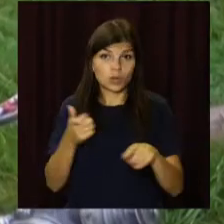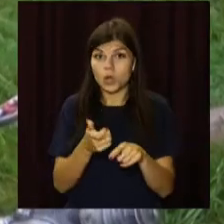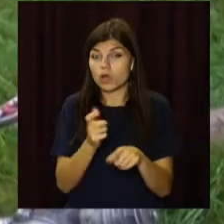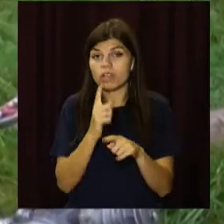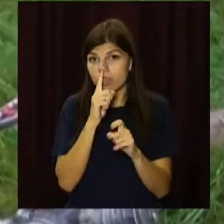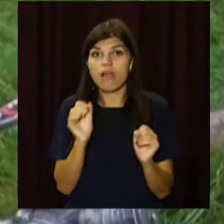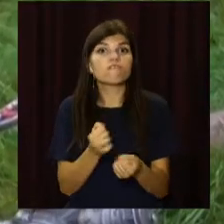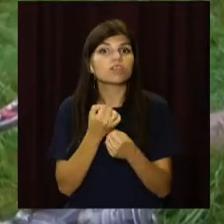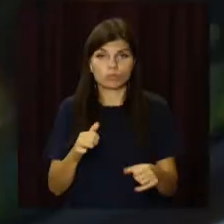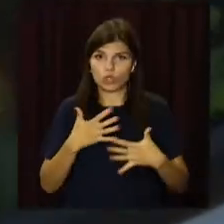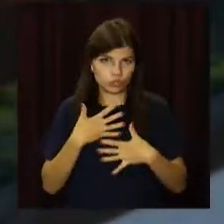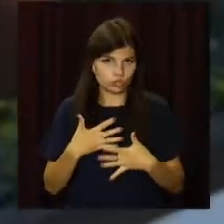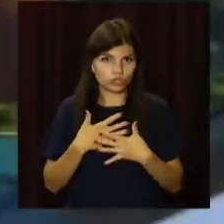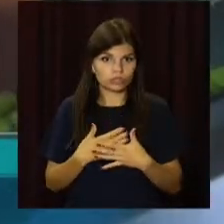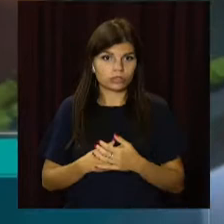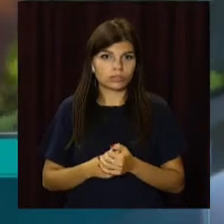неможливо дихати.